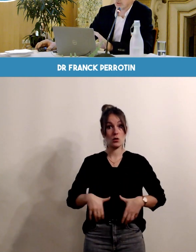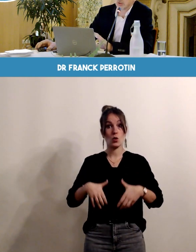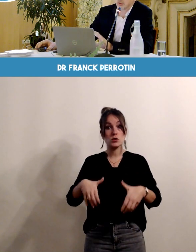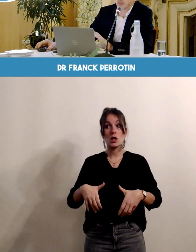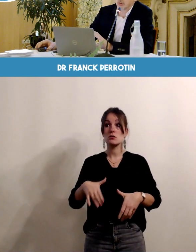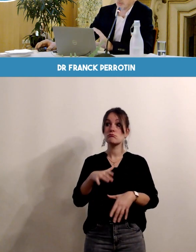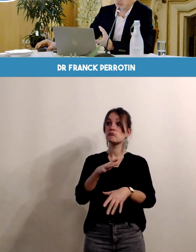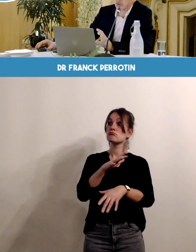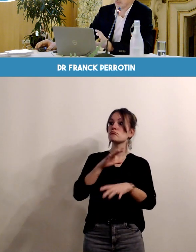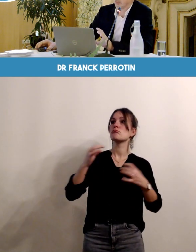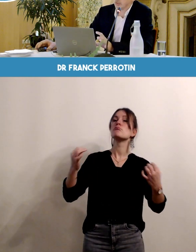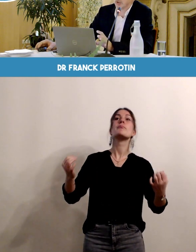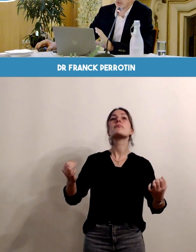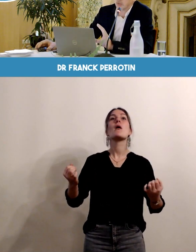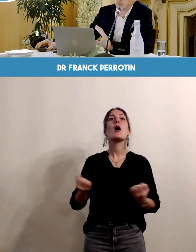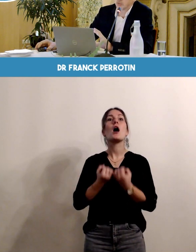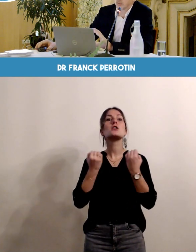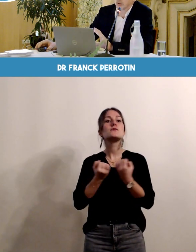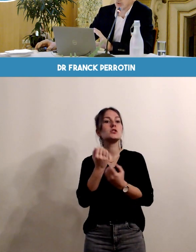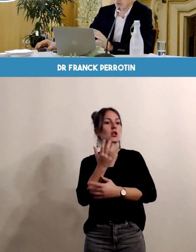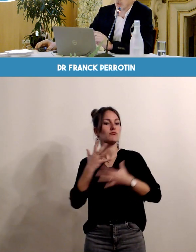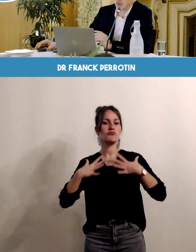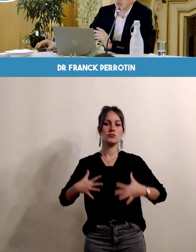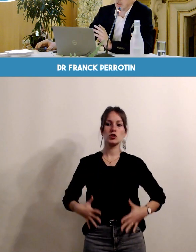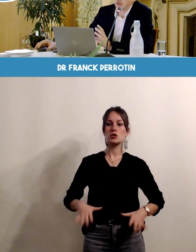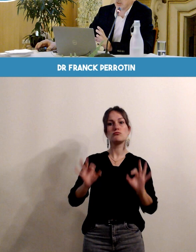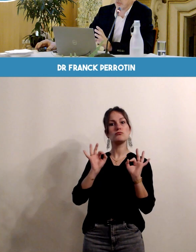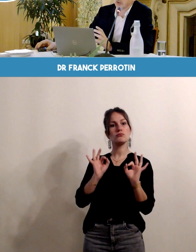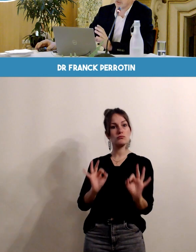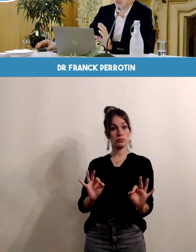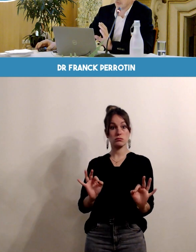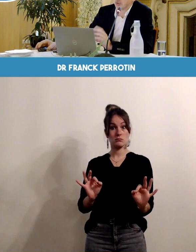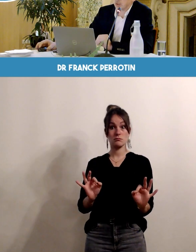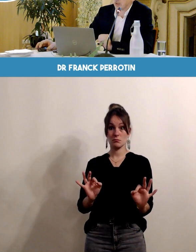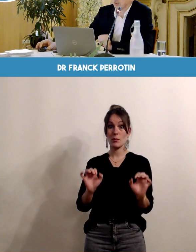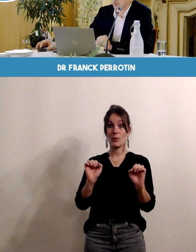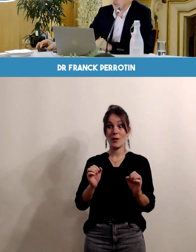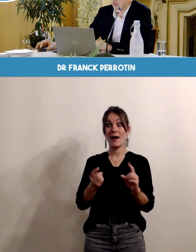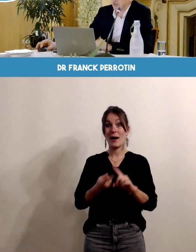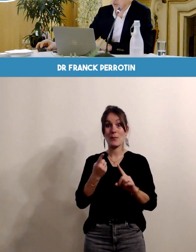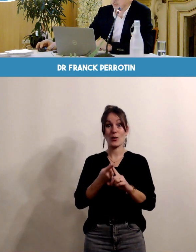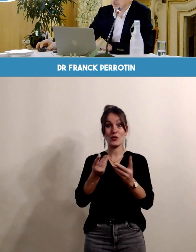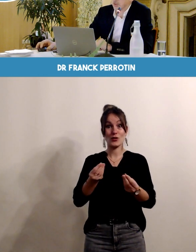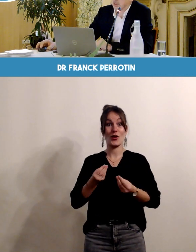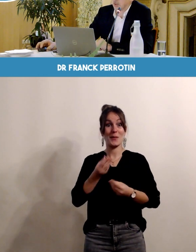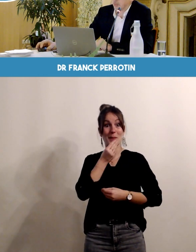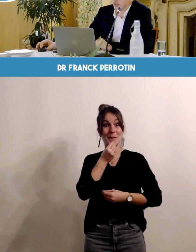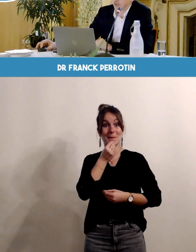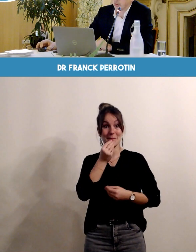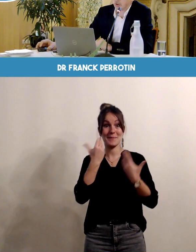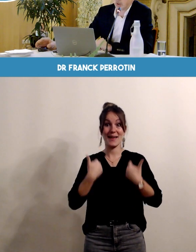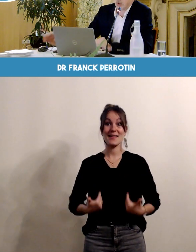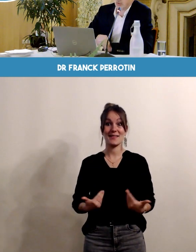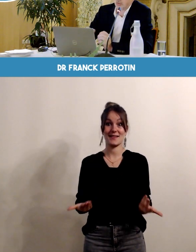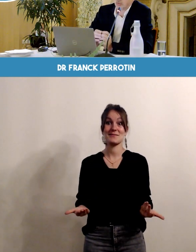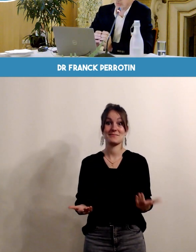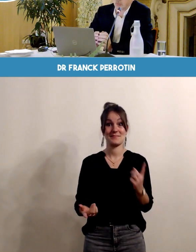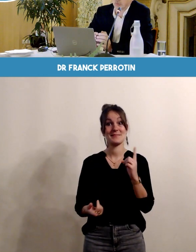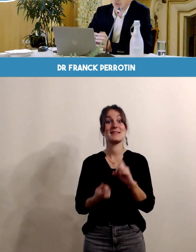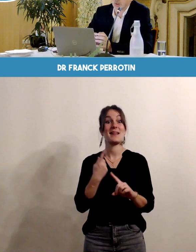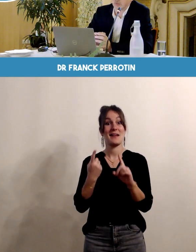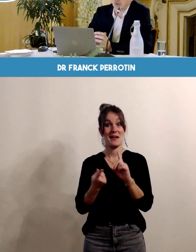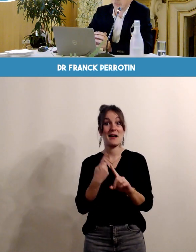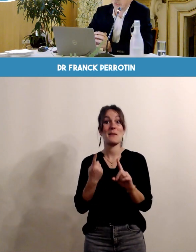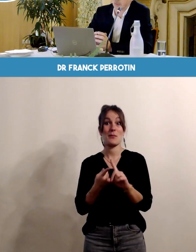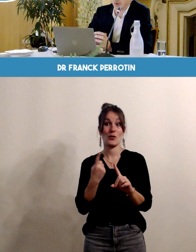mesurée si je puis dire pas forcément modérée mais mesurée est un facteur de bien-être dans la grossesse important on